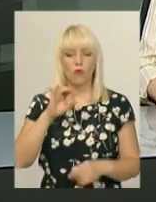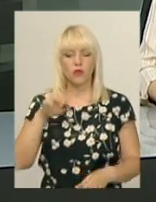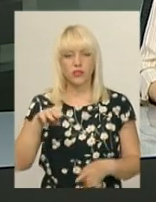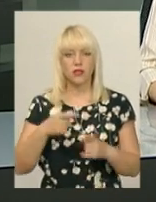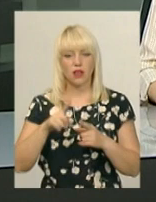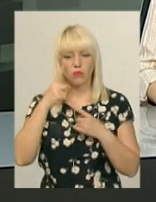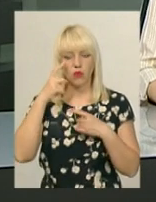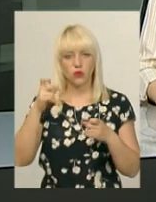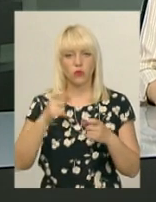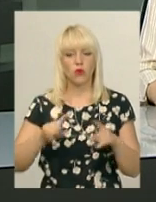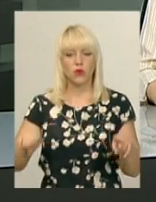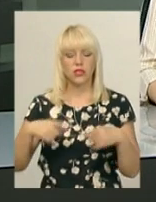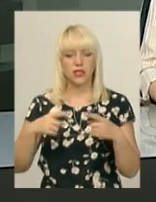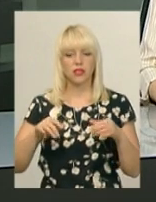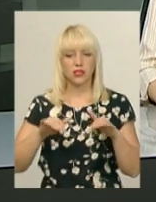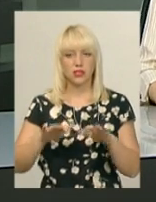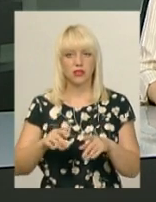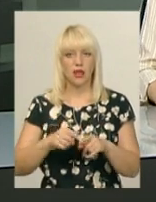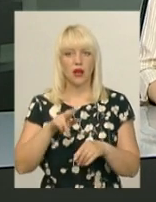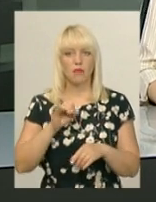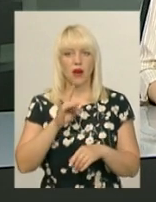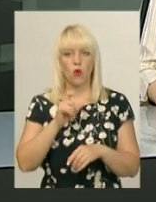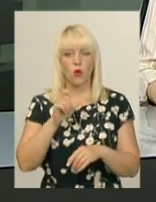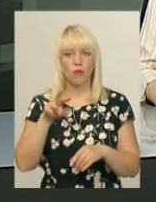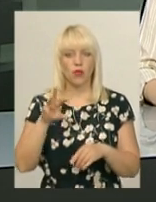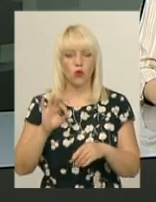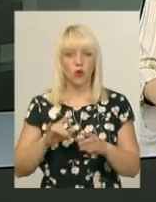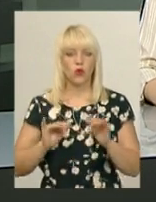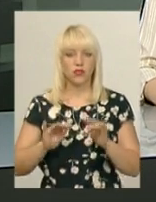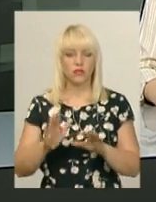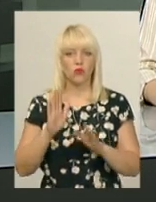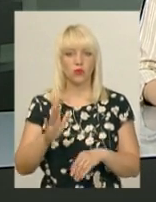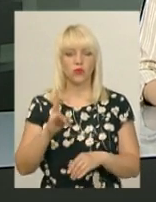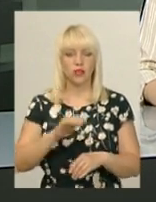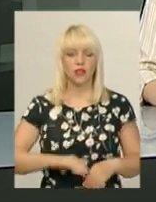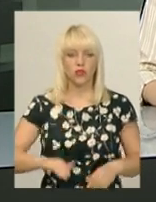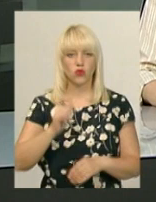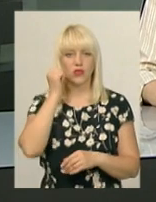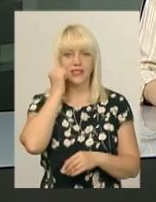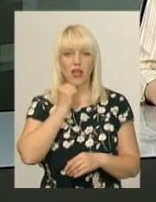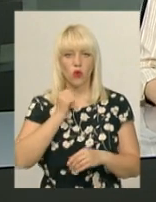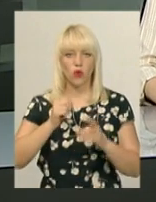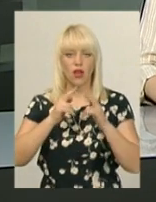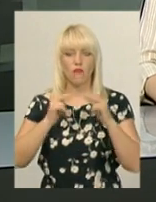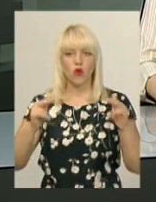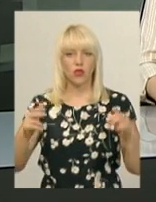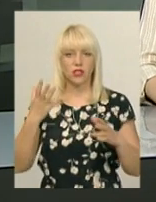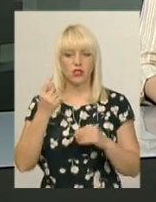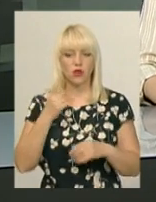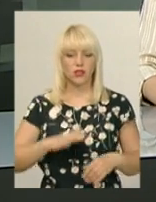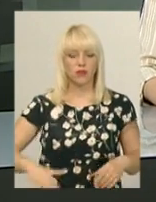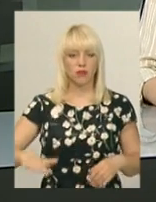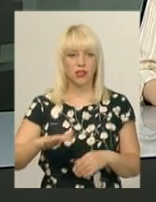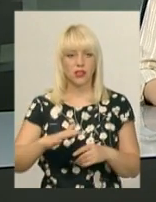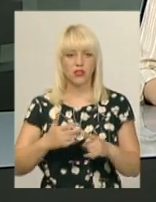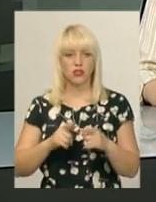повідомив організатор заходу Костянтин Пархоменко, основне дійство відбуватиметься на території Старої фортеці. Ще один майданчик вали